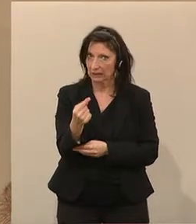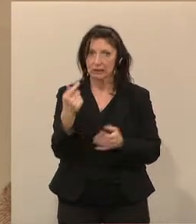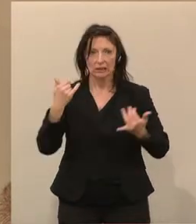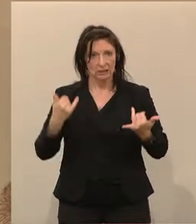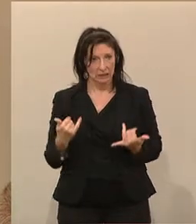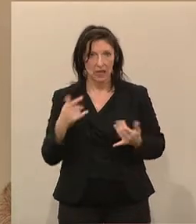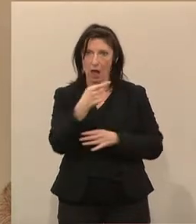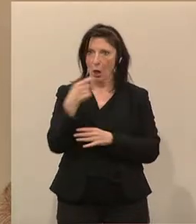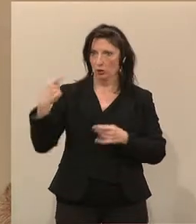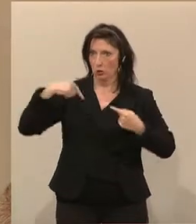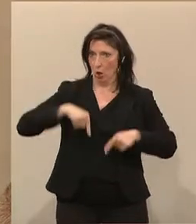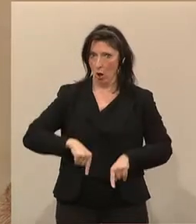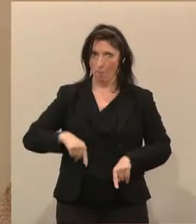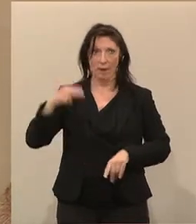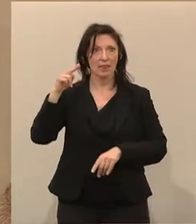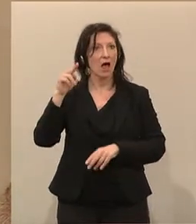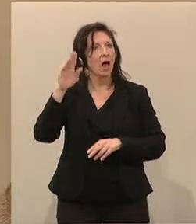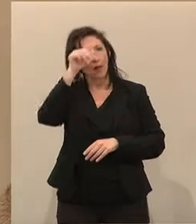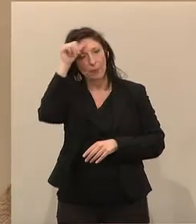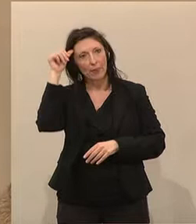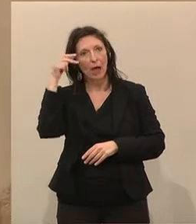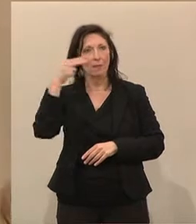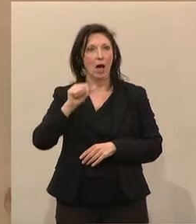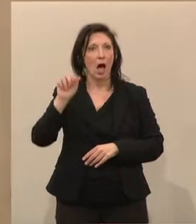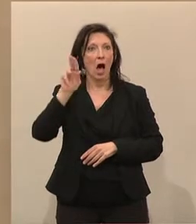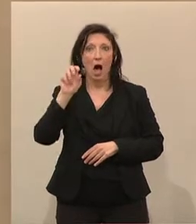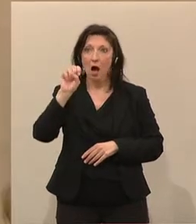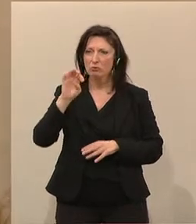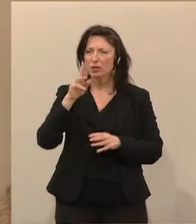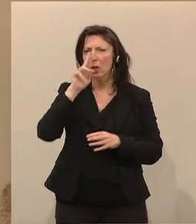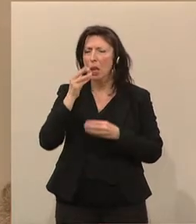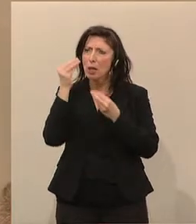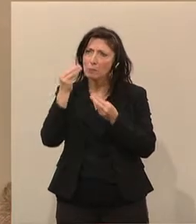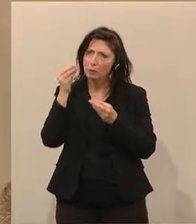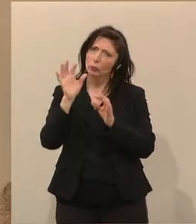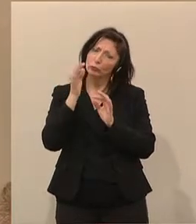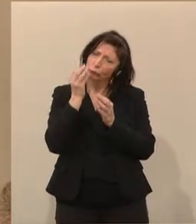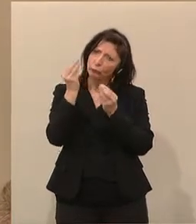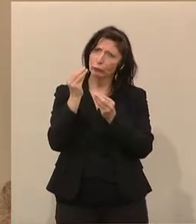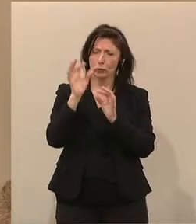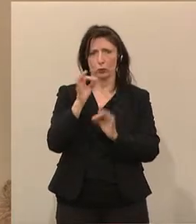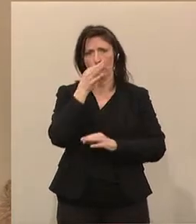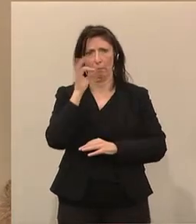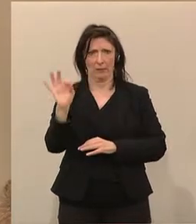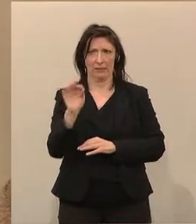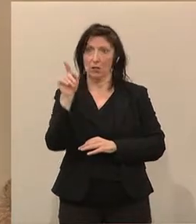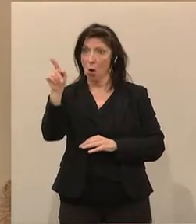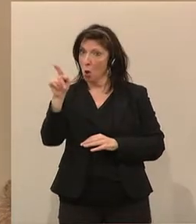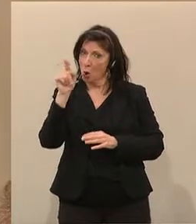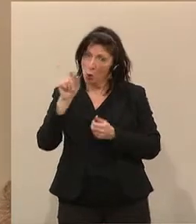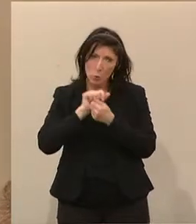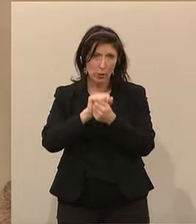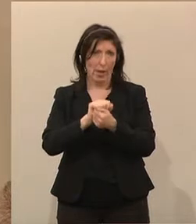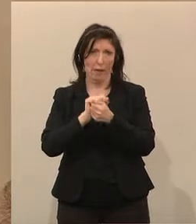unseren Ausschussobmann, den Gerald Hauser, ganz liebe Grüße, gute Besserung von dieser Seite her. Du hast ganz unermüdlich